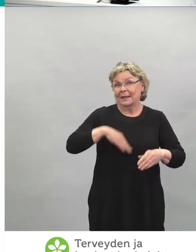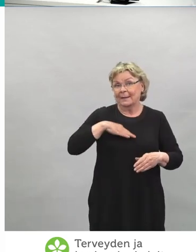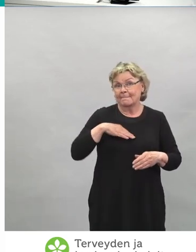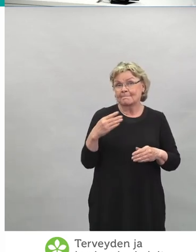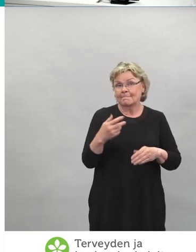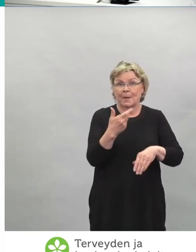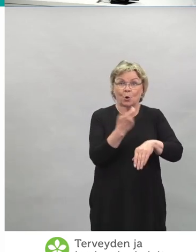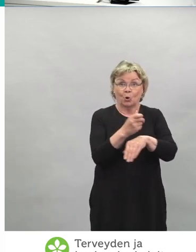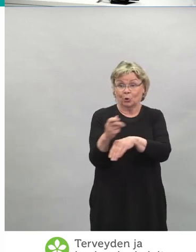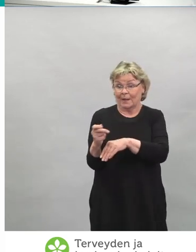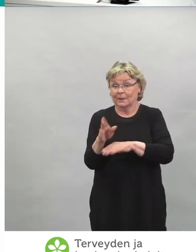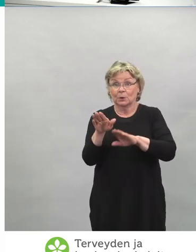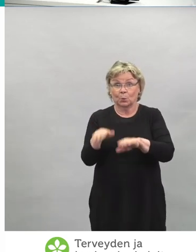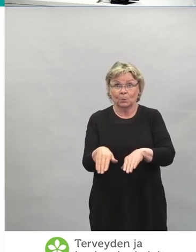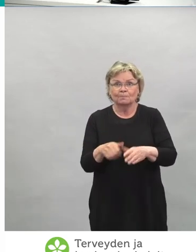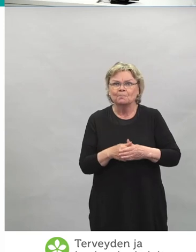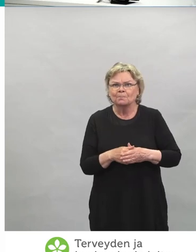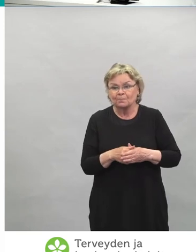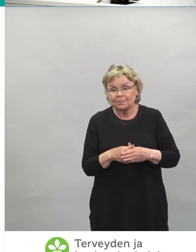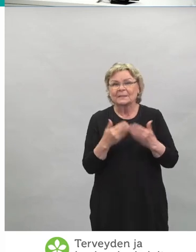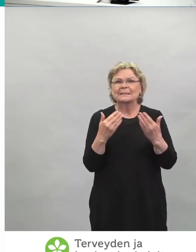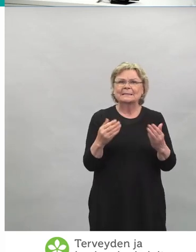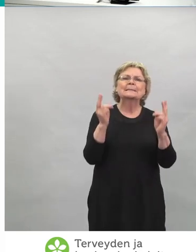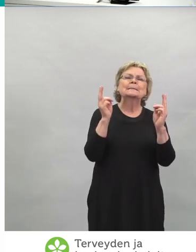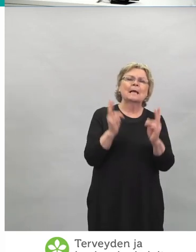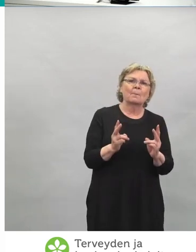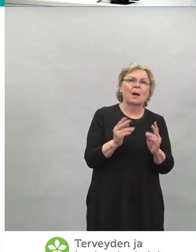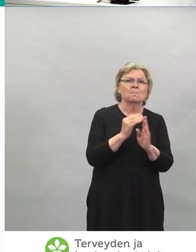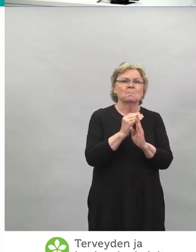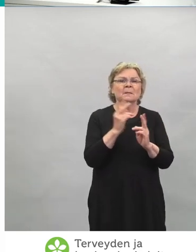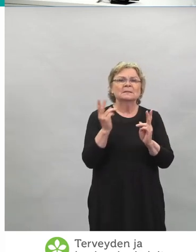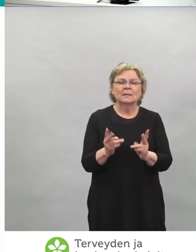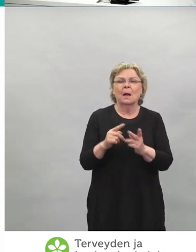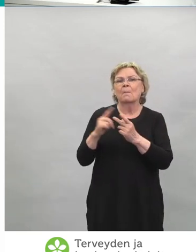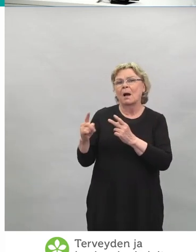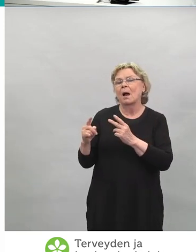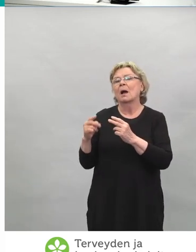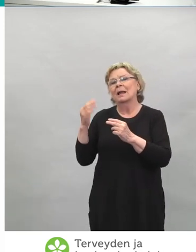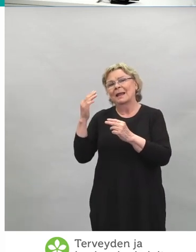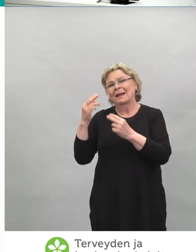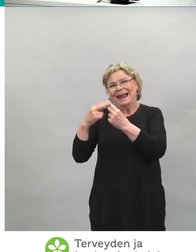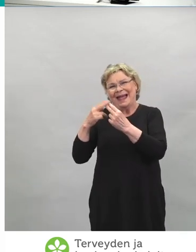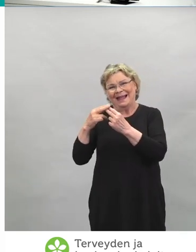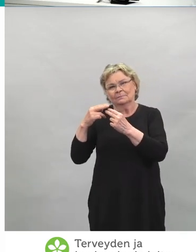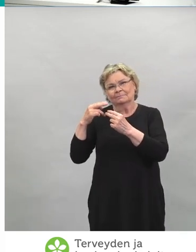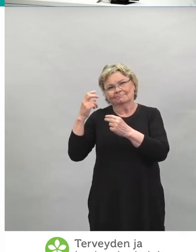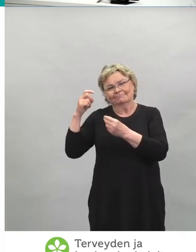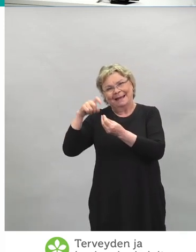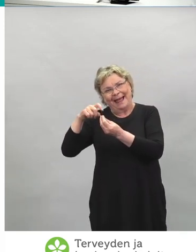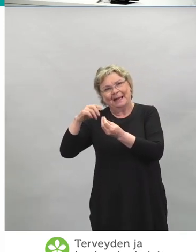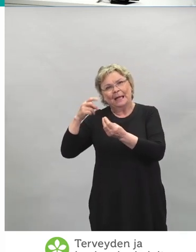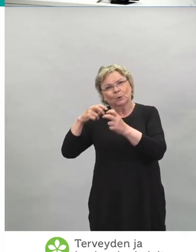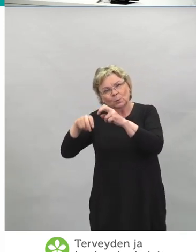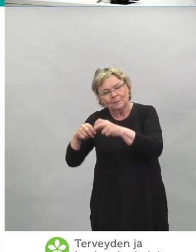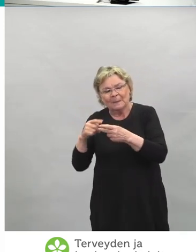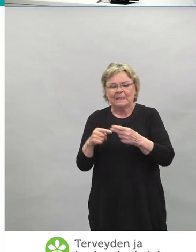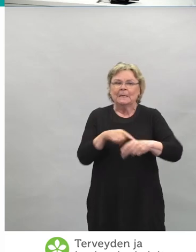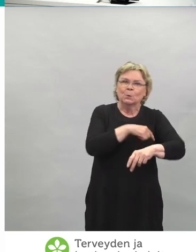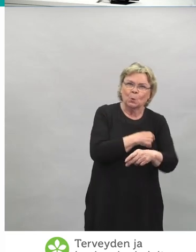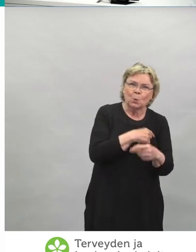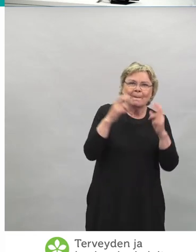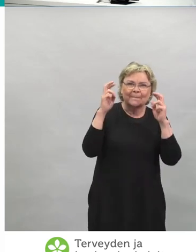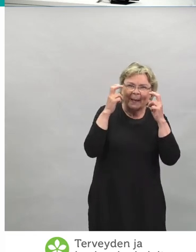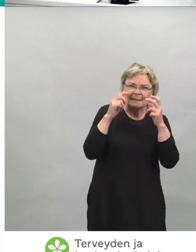täällä on, niin ihan samalla triadilla tulee, kun tuli kliinisissä lääketutkimuksissa, kuume, päänsärky, lihaskipu,